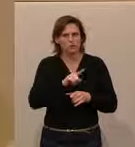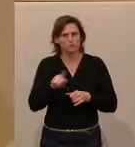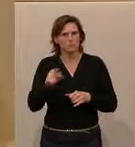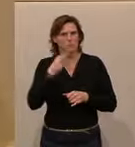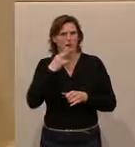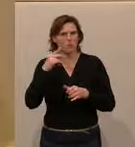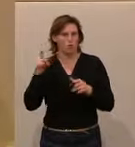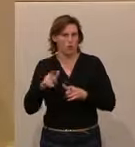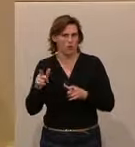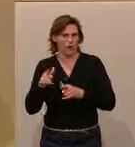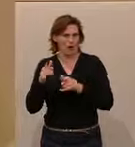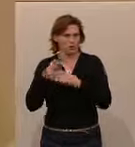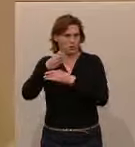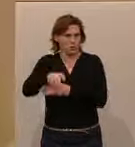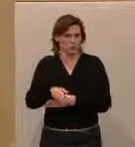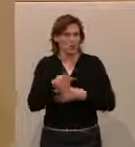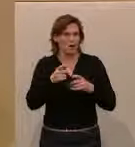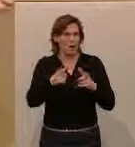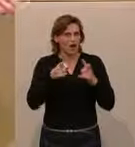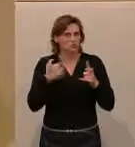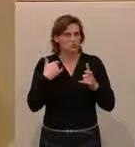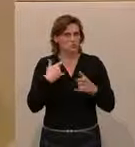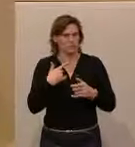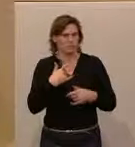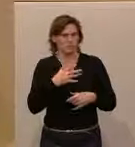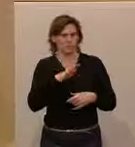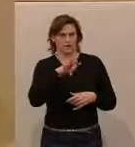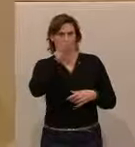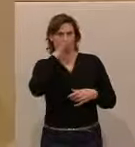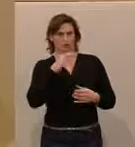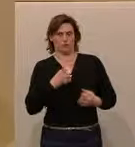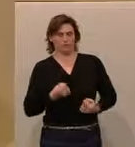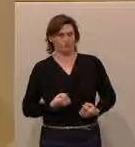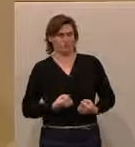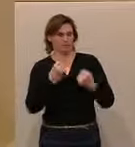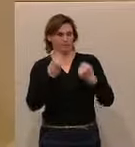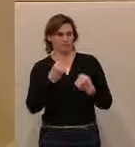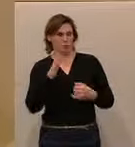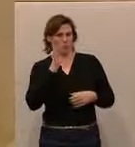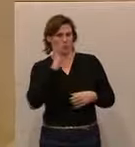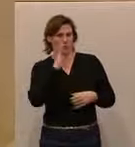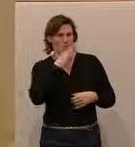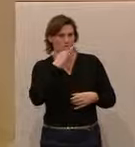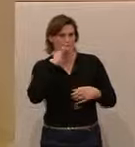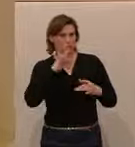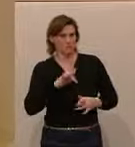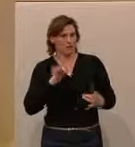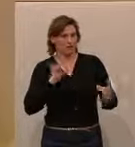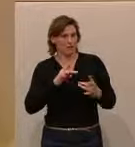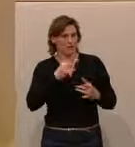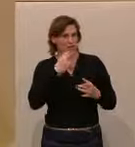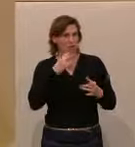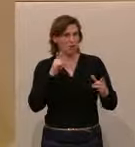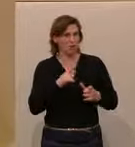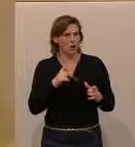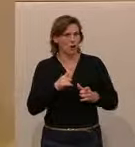Raucherlokal zu gehen. Im Ausschuss war ich natürlich sehr enttäuscht, wie ich gehört habe, dass es Frauen in Wien gibt, die gehen in Raucherlokale